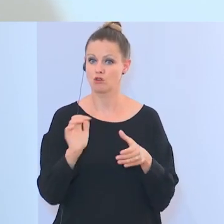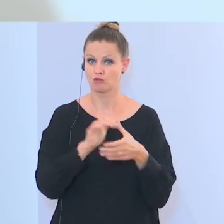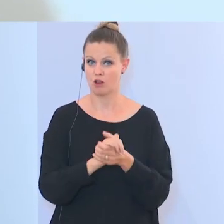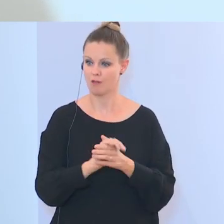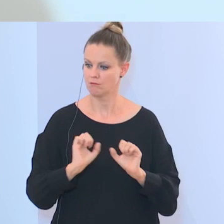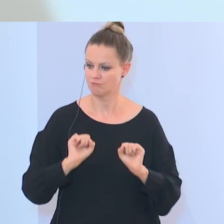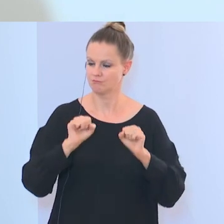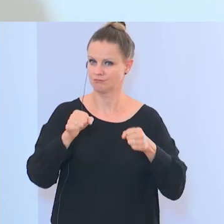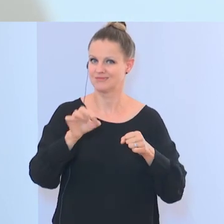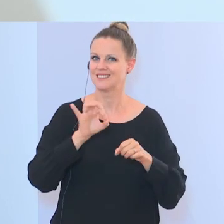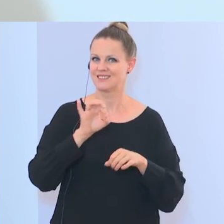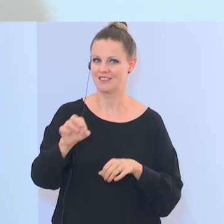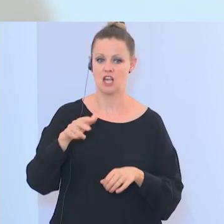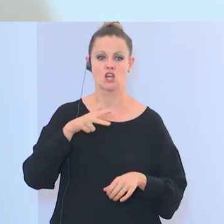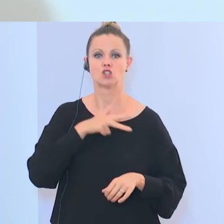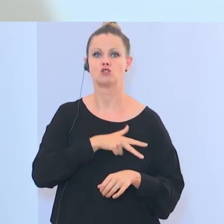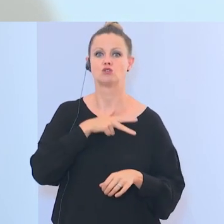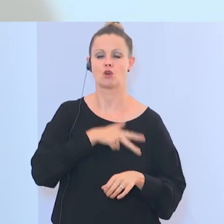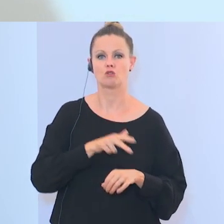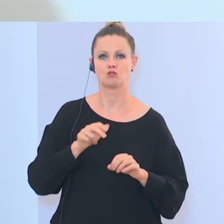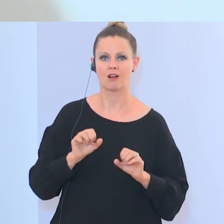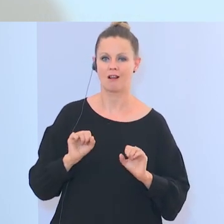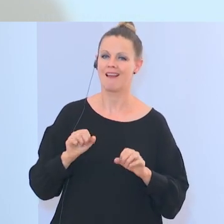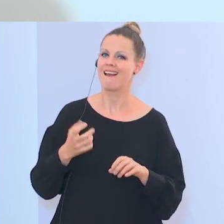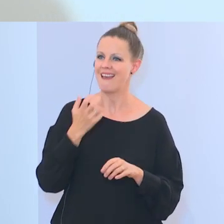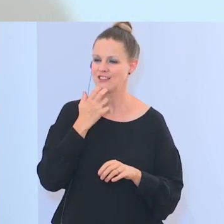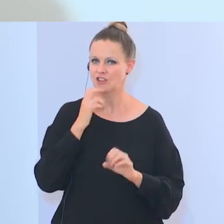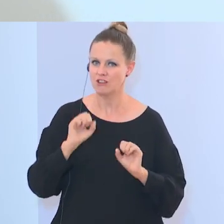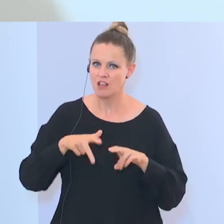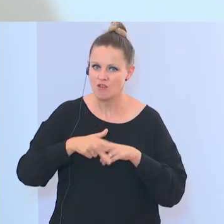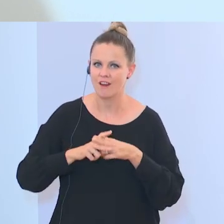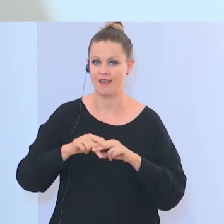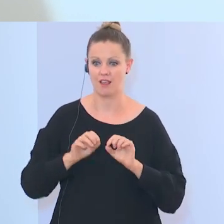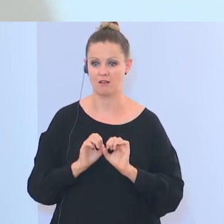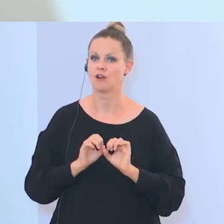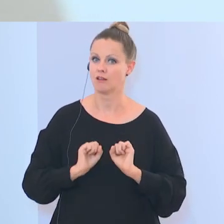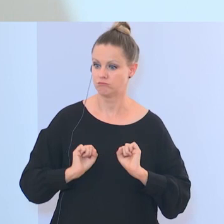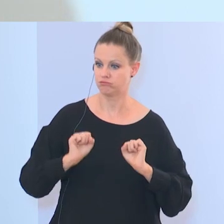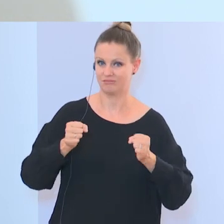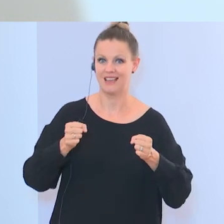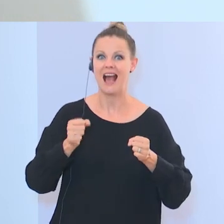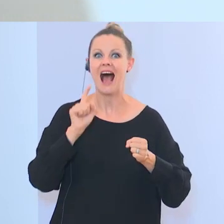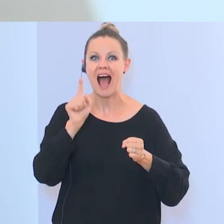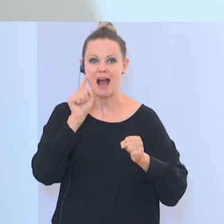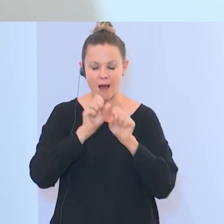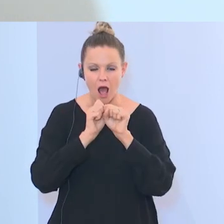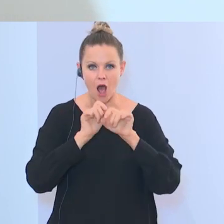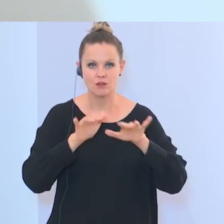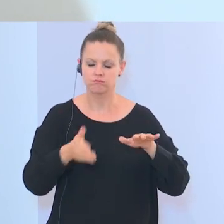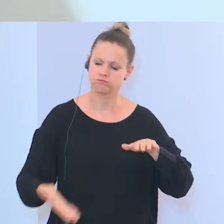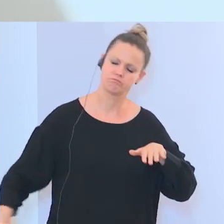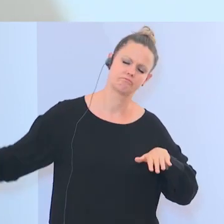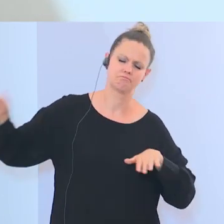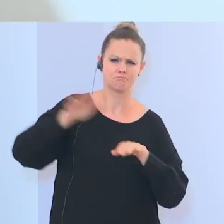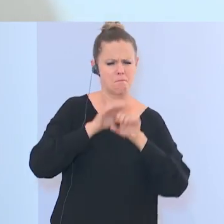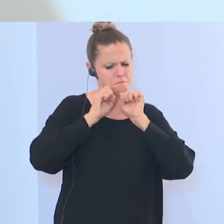des sogenannten Social Engineering und irgendwann hat das eine Auswirkung, die viel größer ist als die des